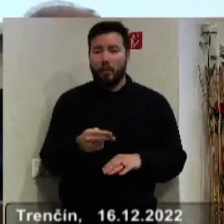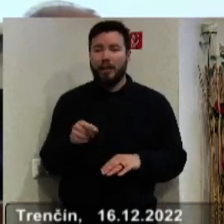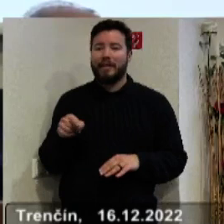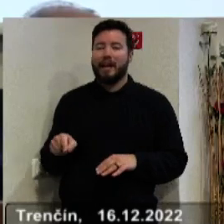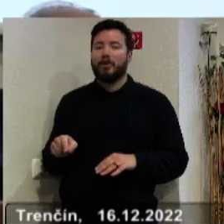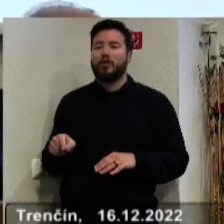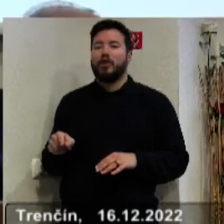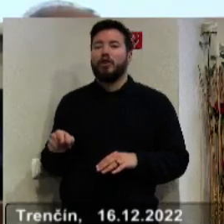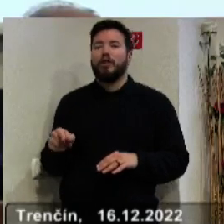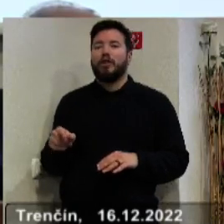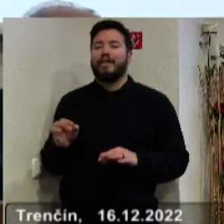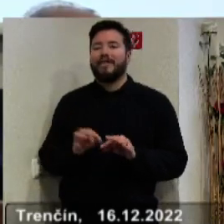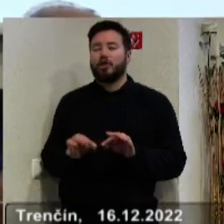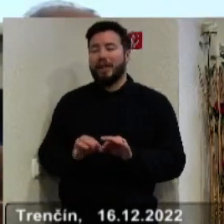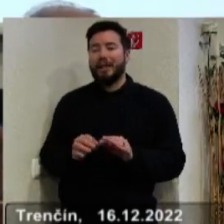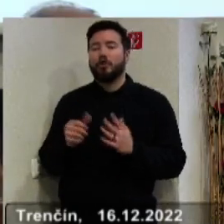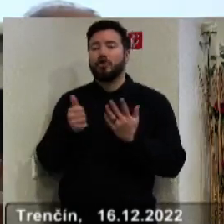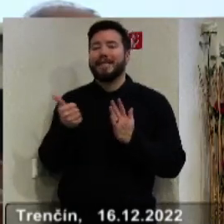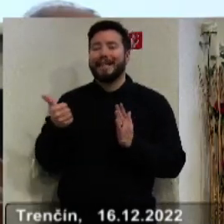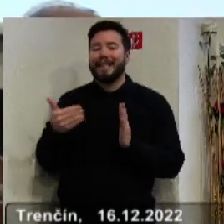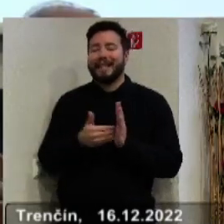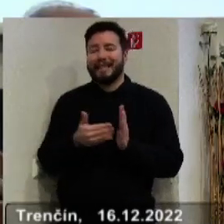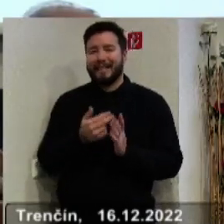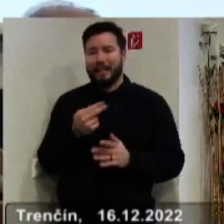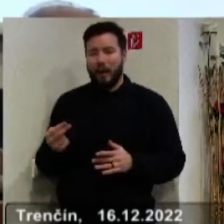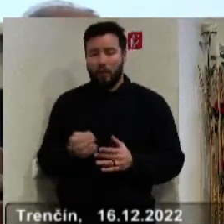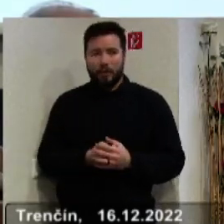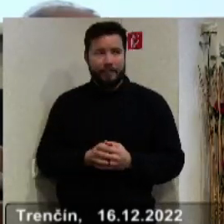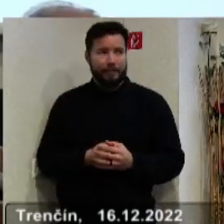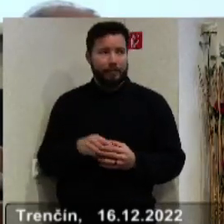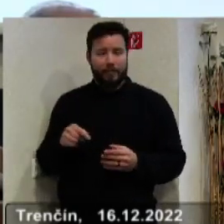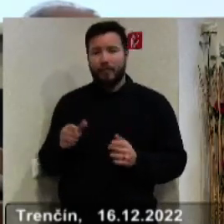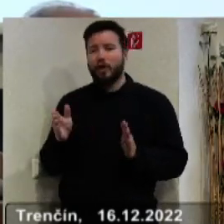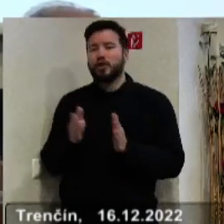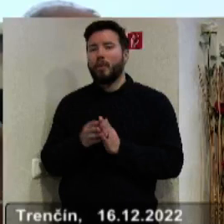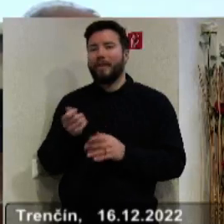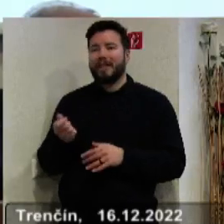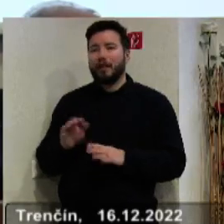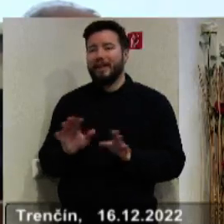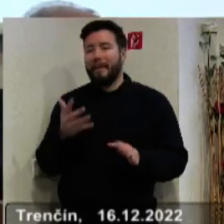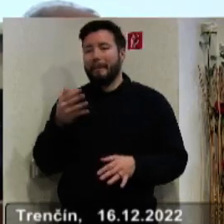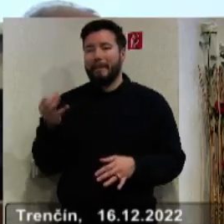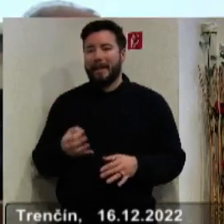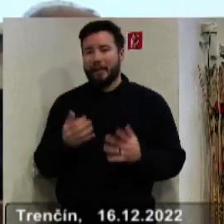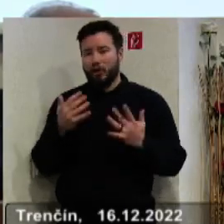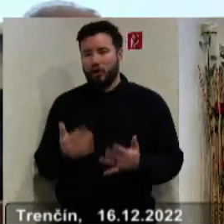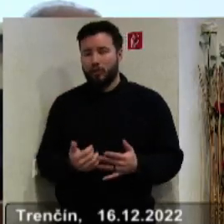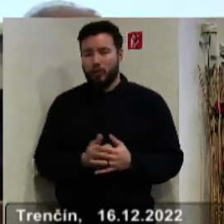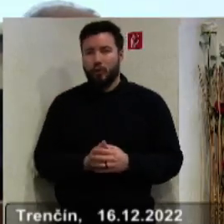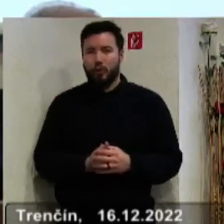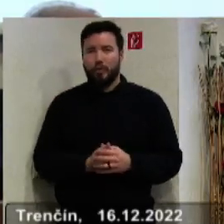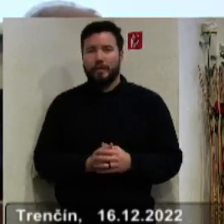malo stať 61 171 EUR, čo je spolufinancovanie vo výške 5 % rozpočtu